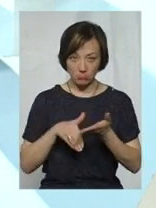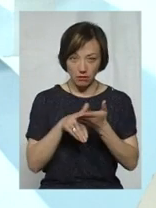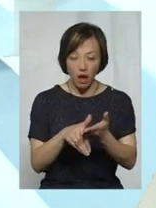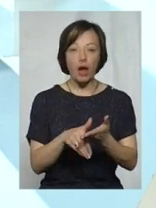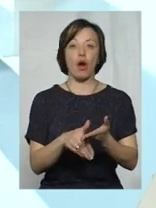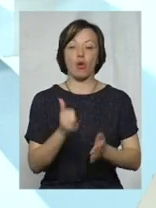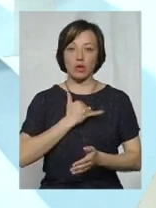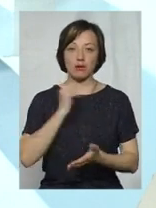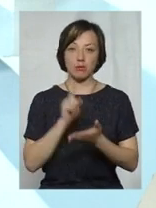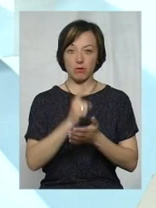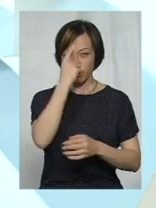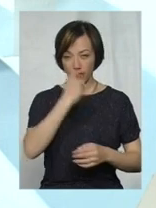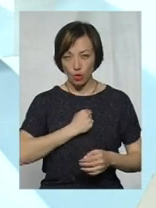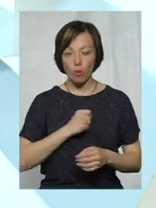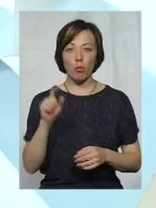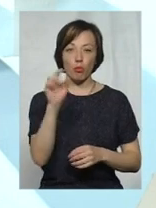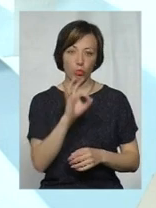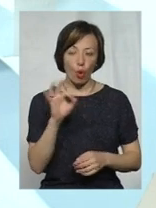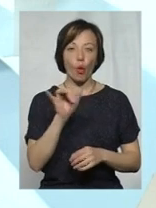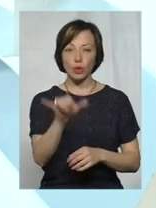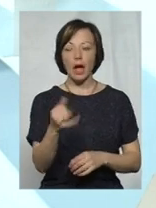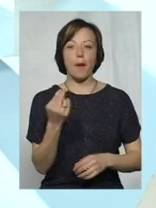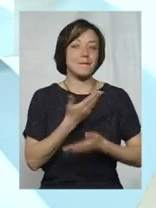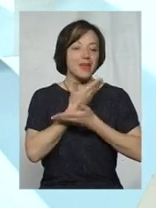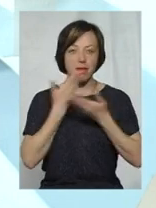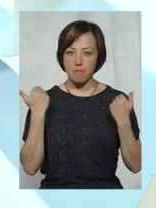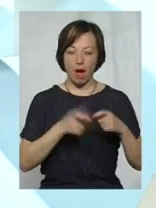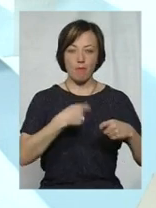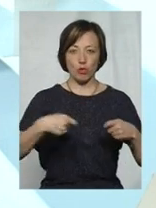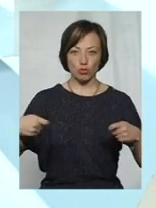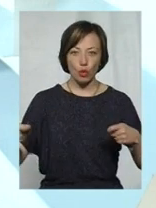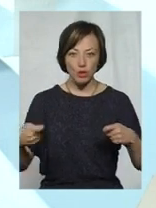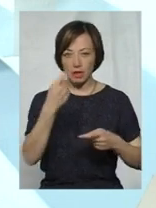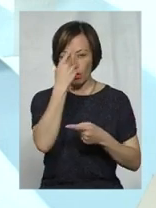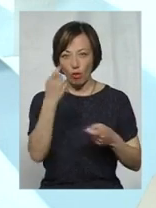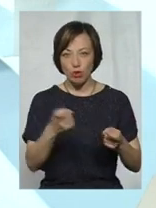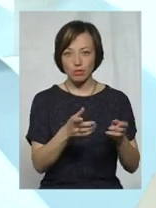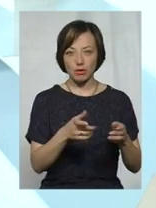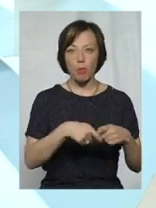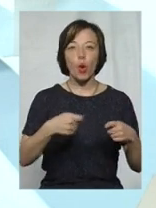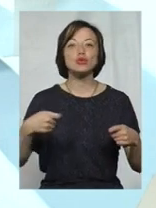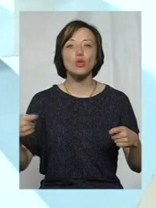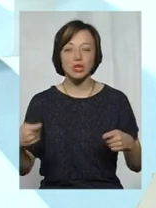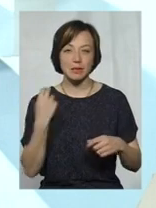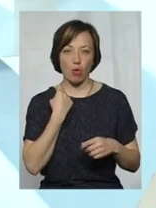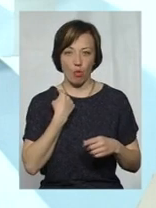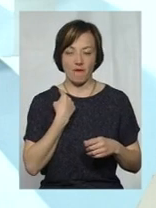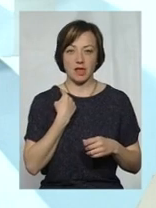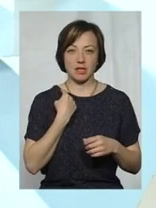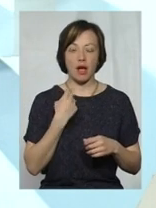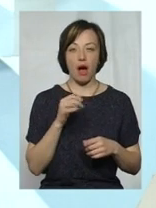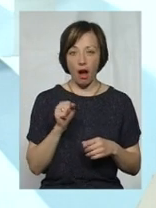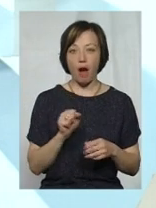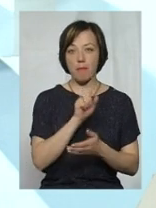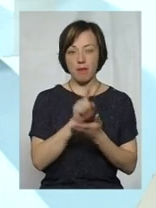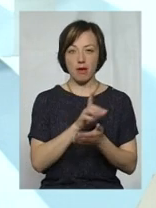нас має бути повідомлено про те, що у них відсутня простроченість, ще раз хочу наголосити, заборгованість, а